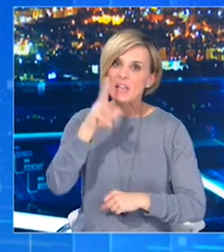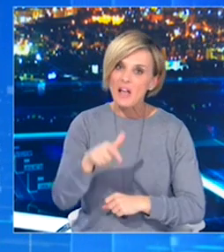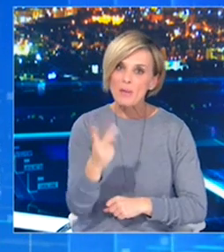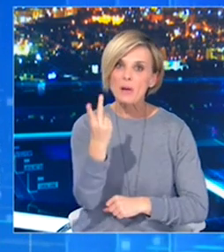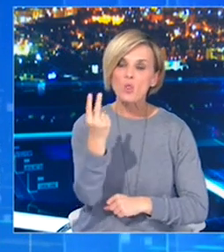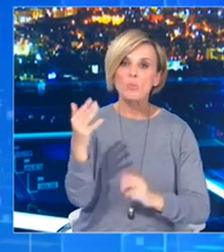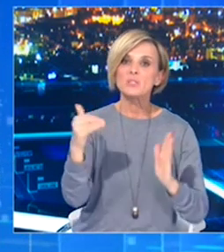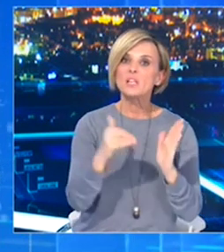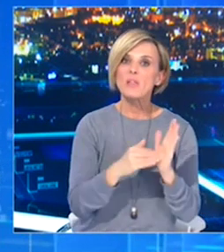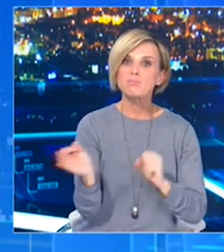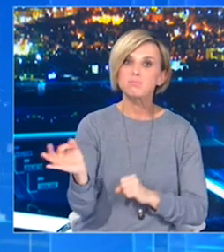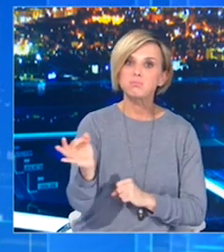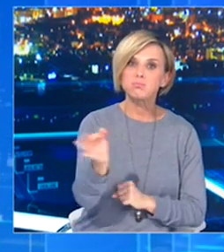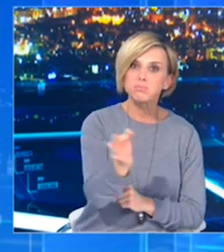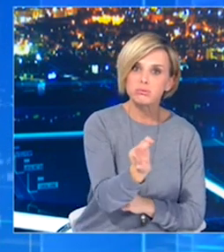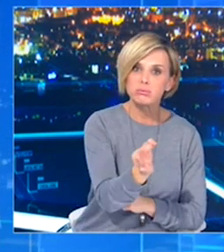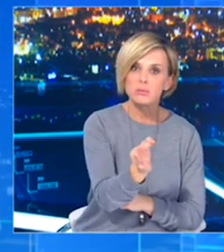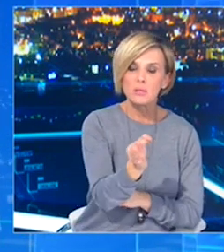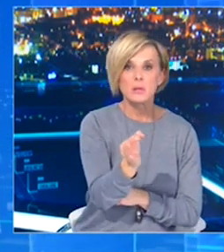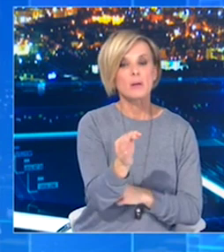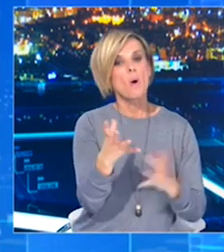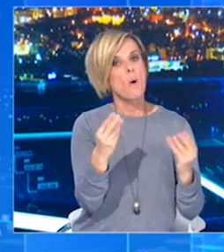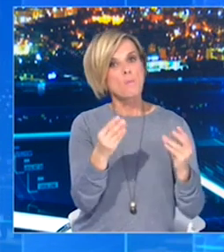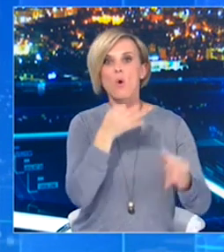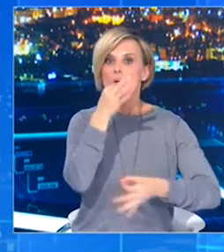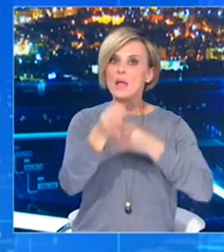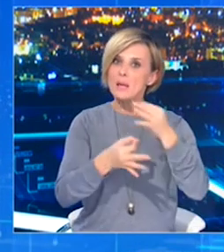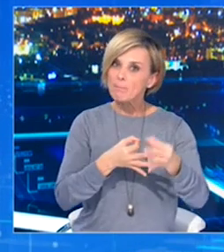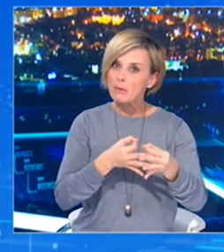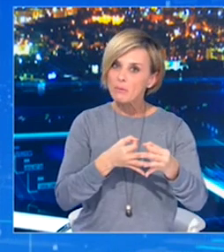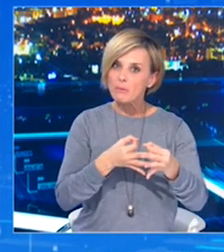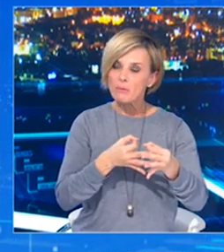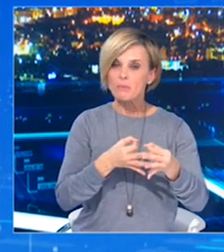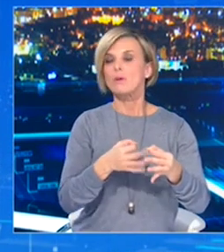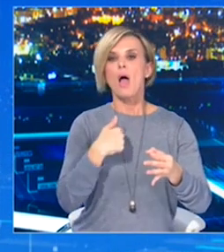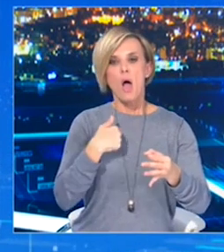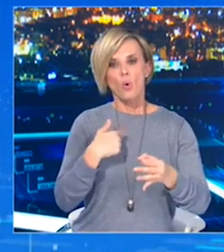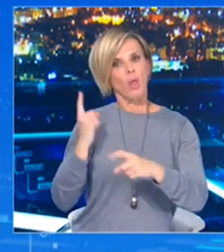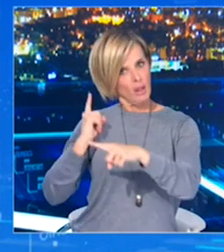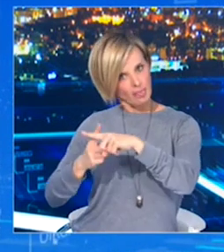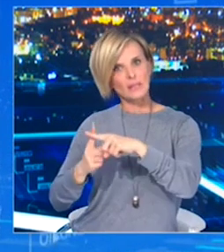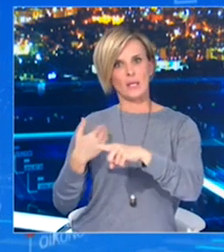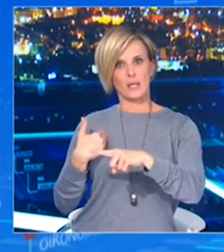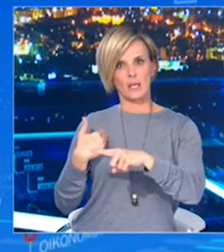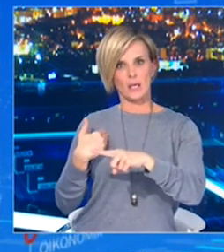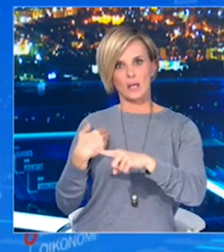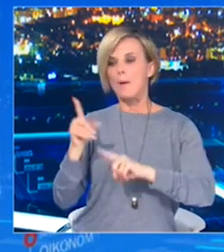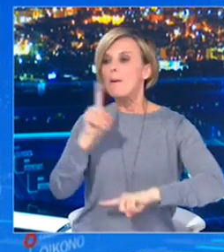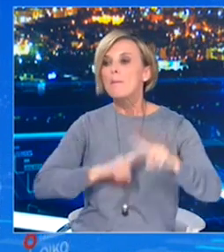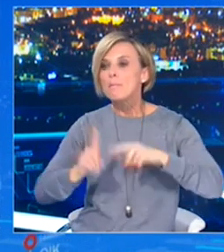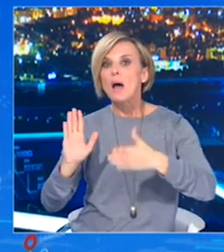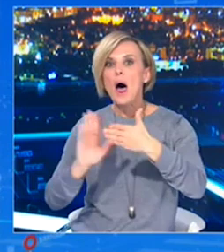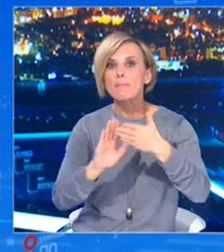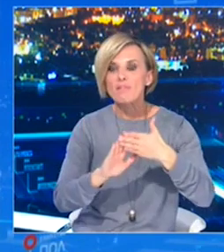πολλά διεγνωσμένα κρούσματα αναφέρουν ότι δεν τους ζητήθηκαν ονόματα στενών επαφών τους ούτε ελέγχθηκε τηλεφωνικά έστω αν βρίσκονται σε